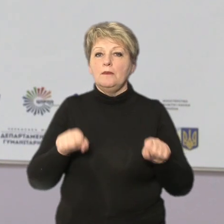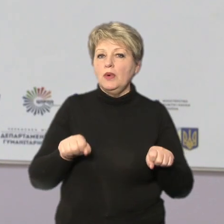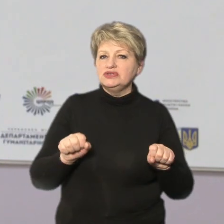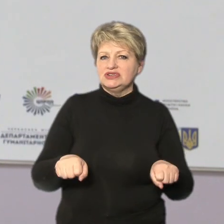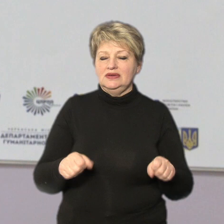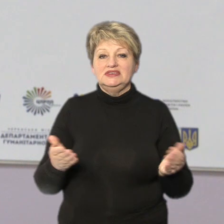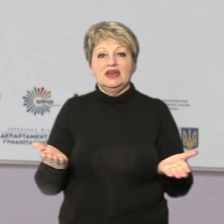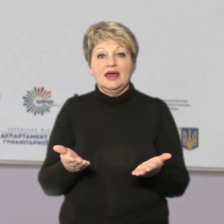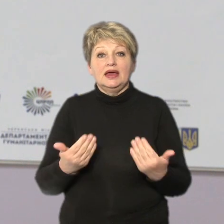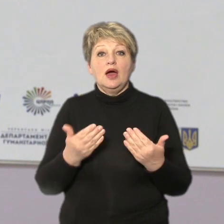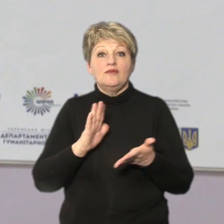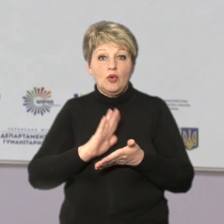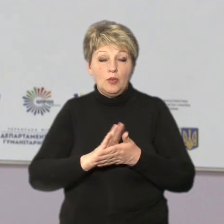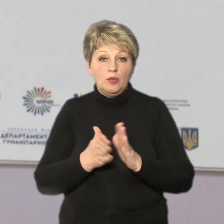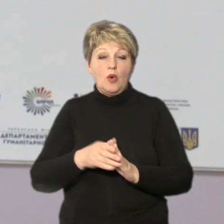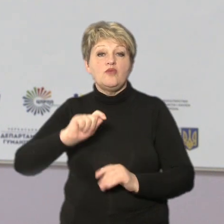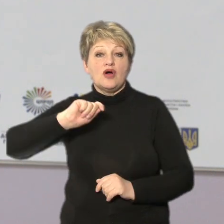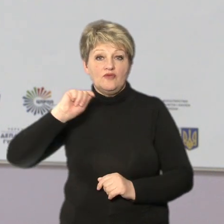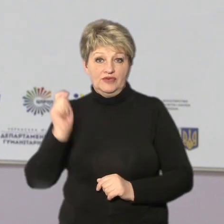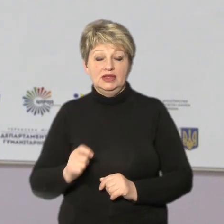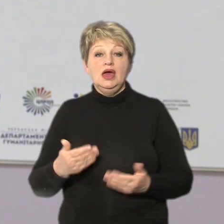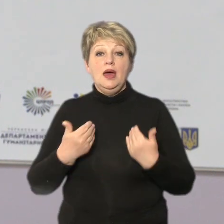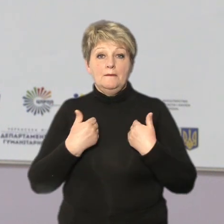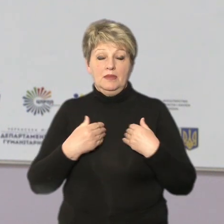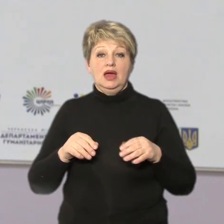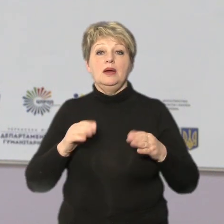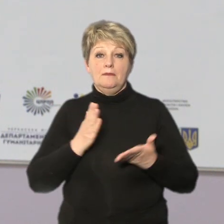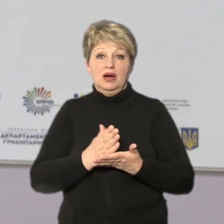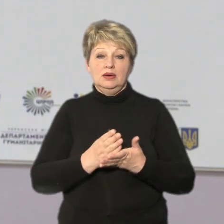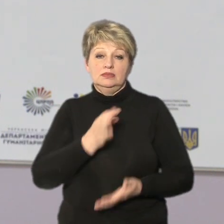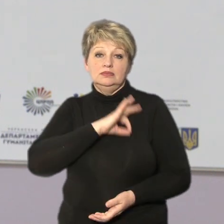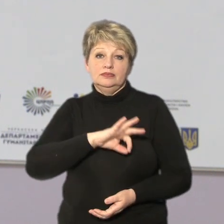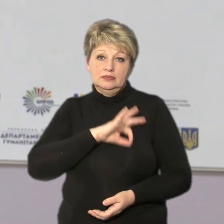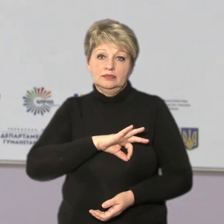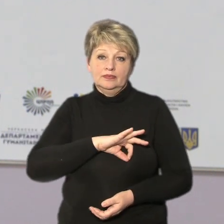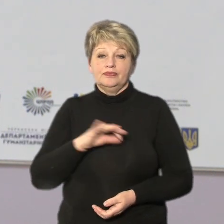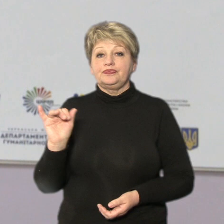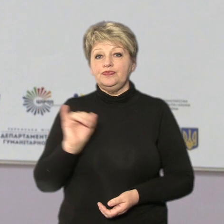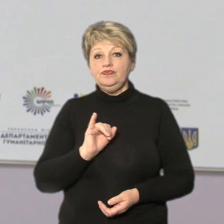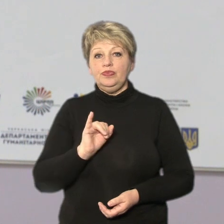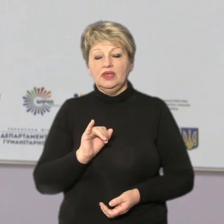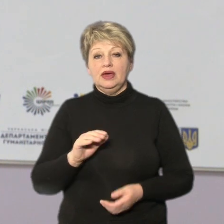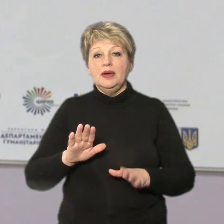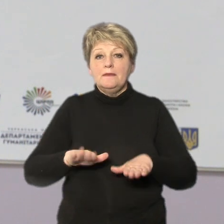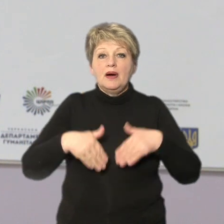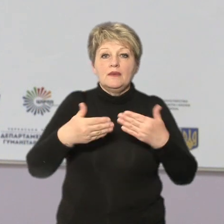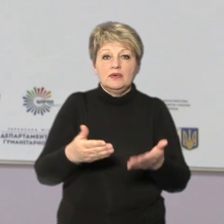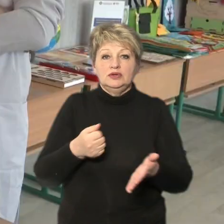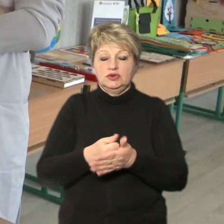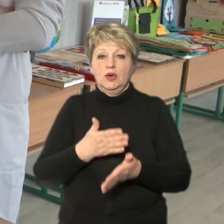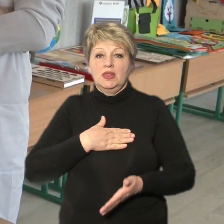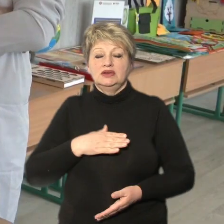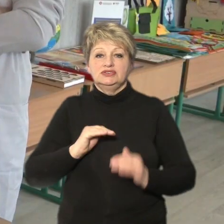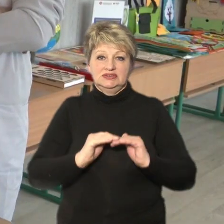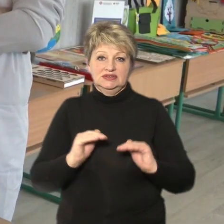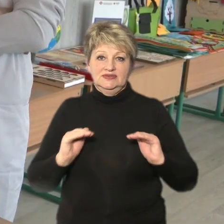навіть в умовах війни ми маємо застосовувати, використовувати і доносити до наших вихованців.